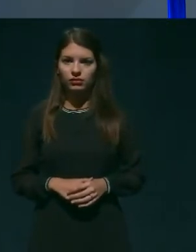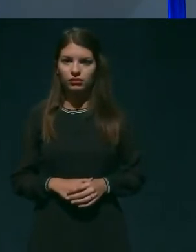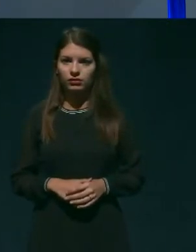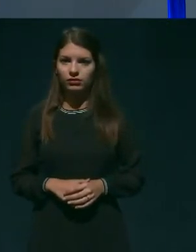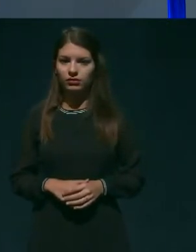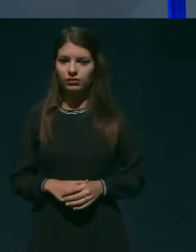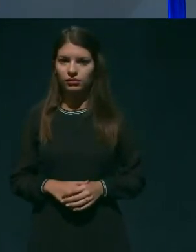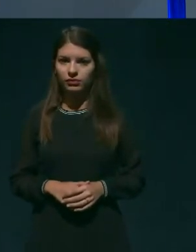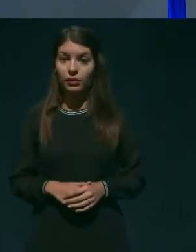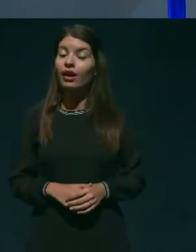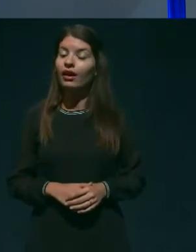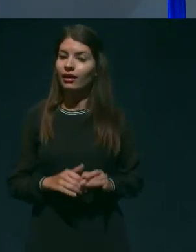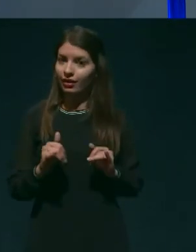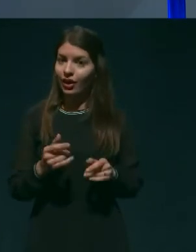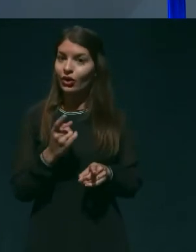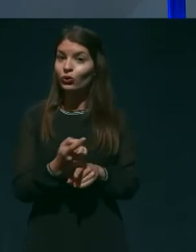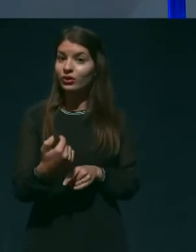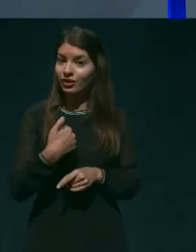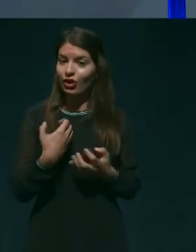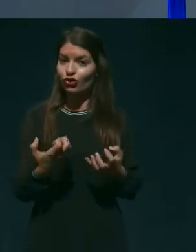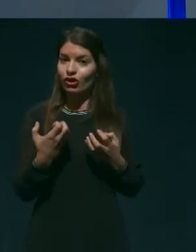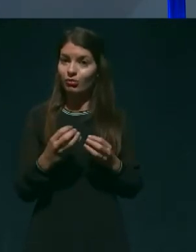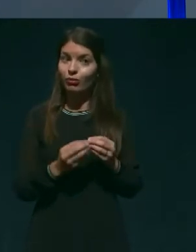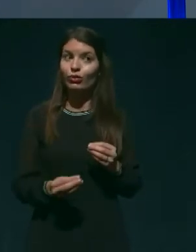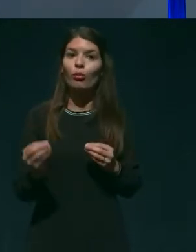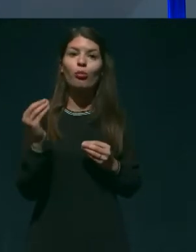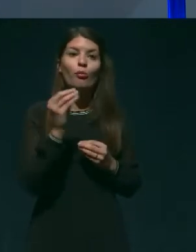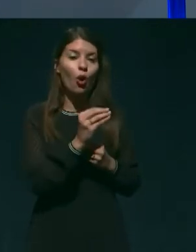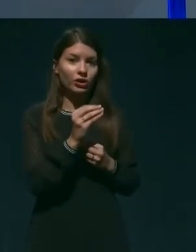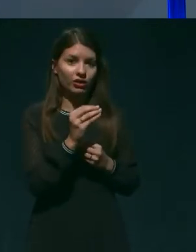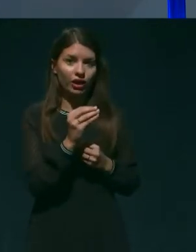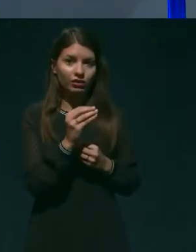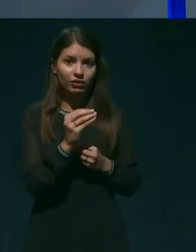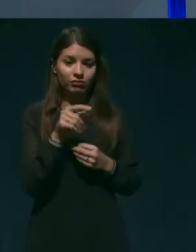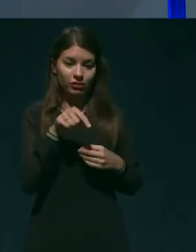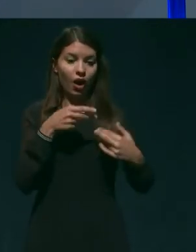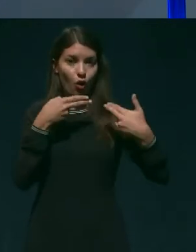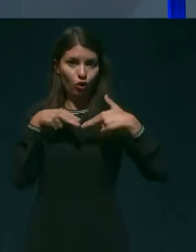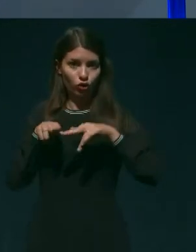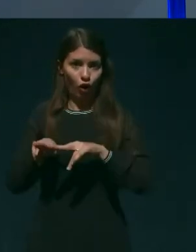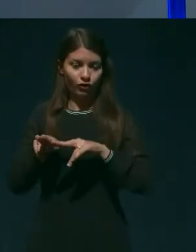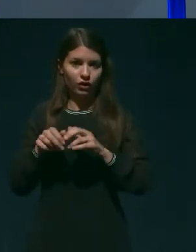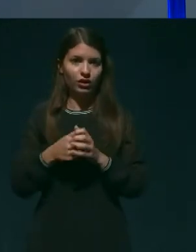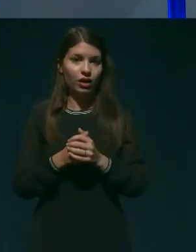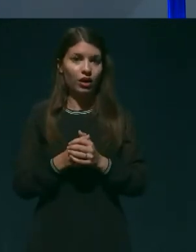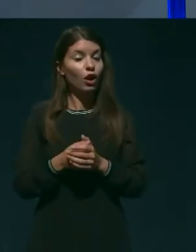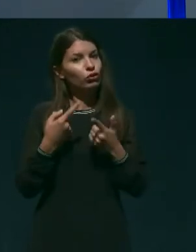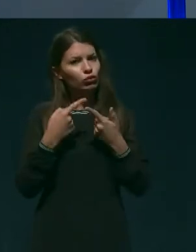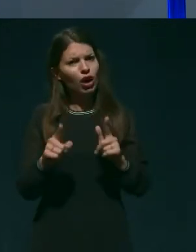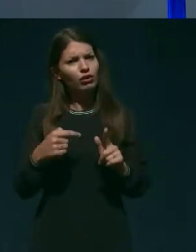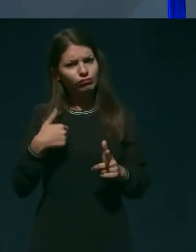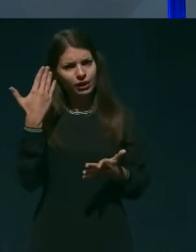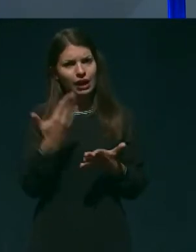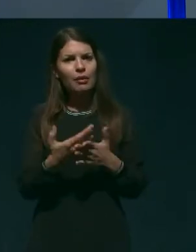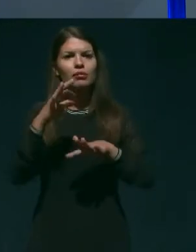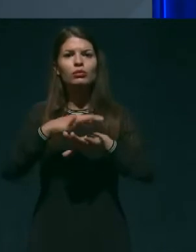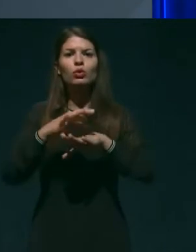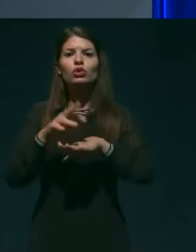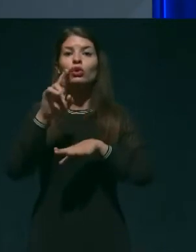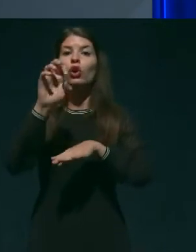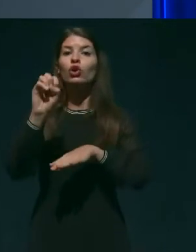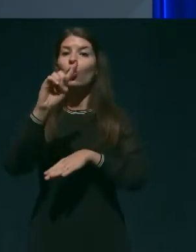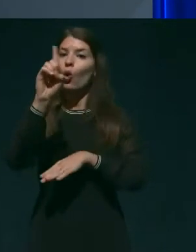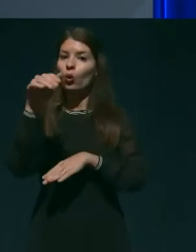Ja, tudi jaz bi rada dopolnila ta odgovor. Mislim, da sicer, da je dr. Rozman v celoti